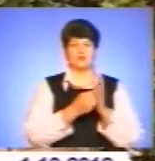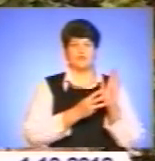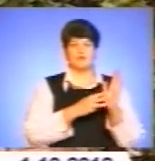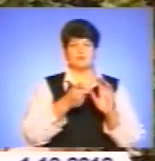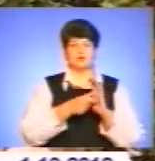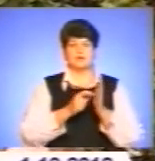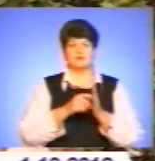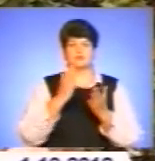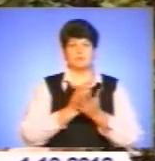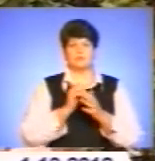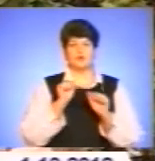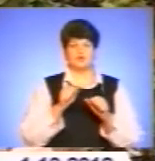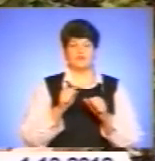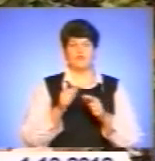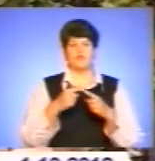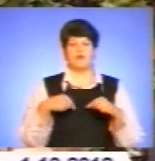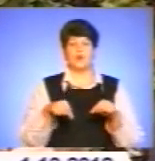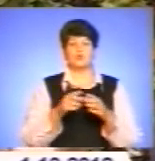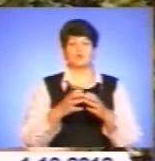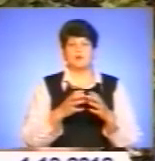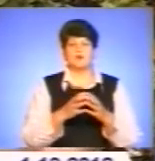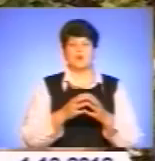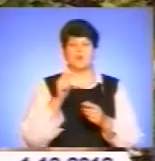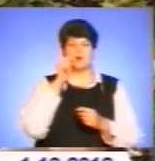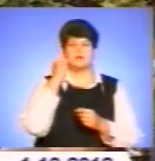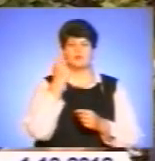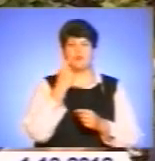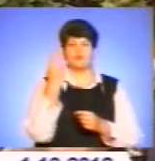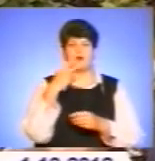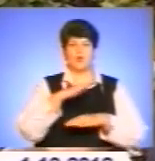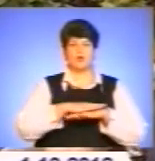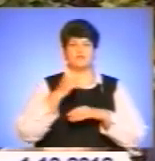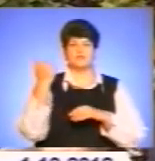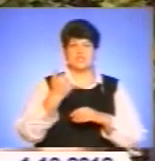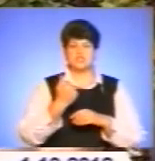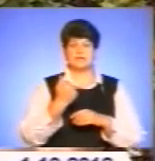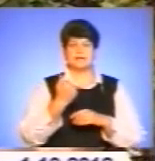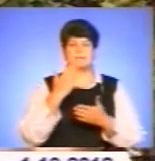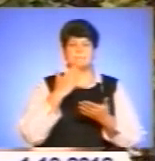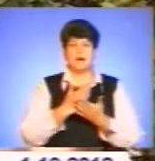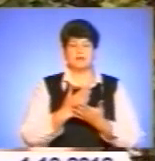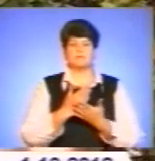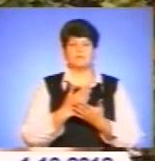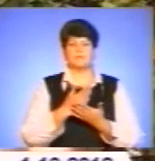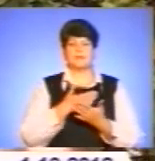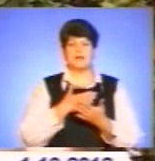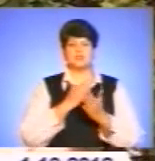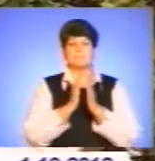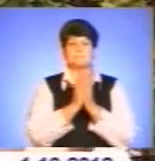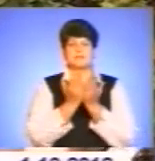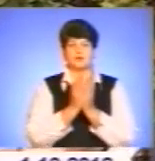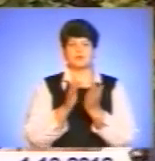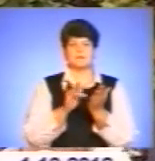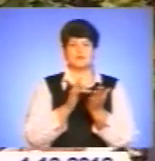мають можливість навчати факультативну українську мову, два уроки на тиждень. Маємо наші підручники з